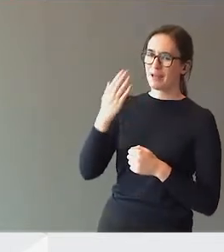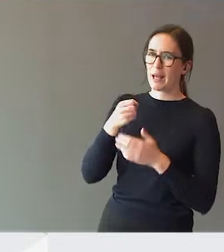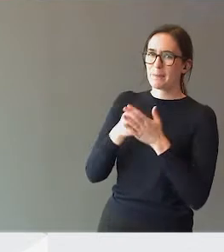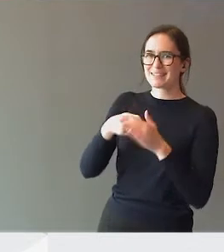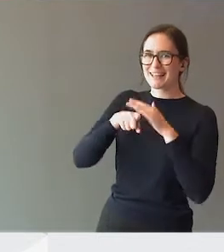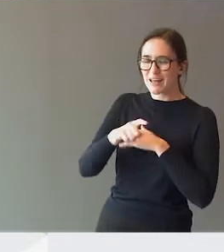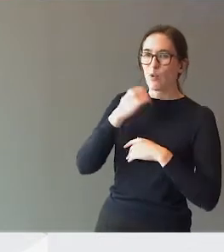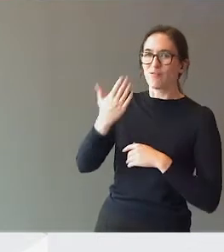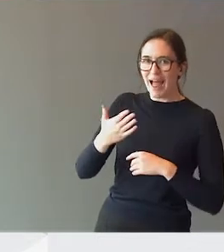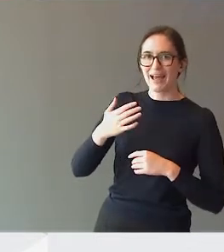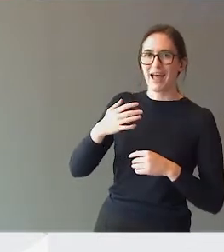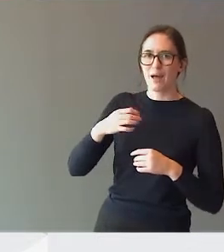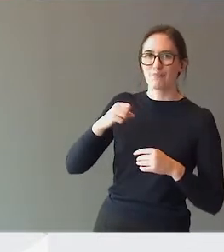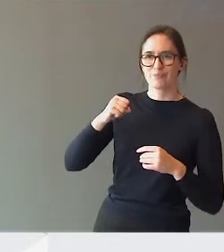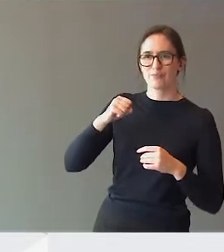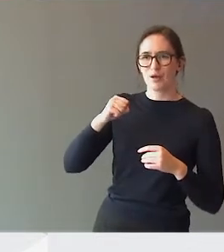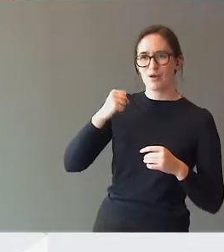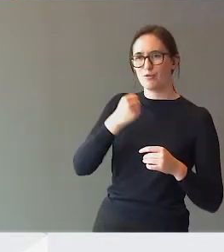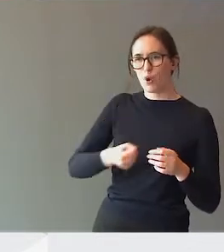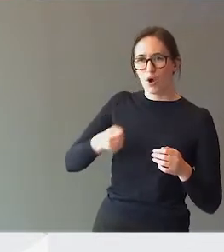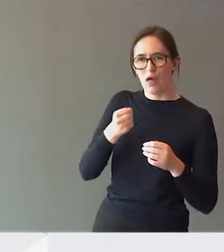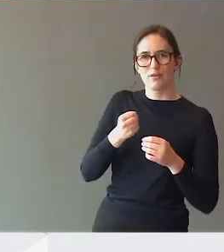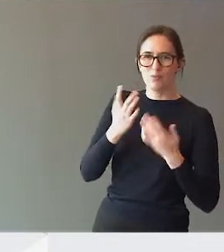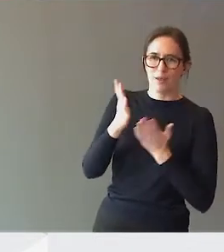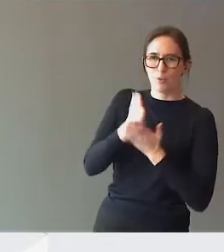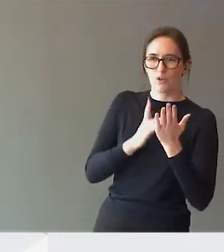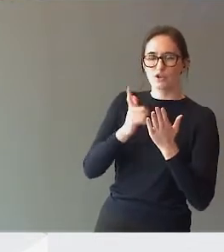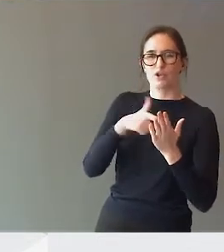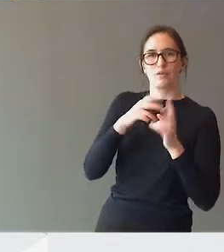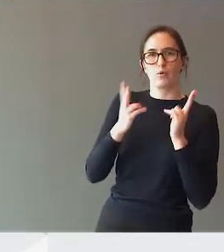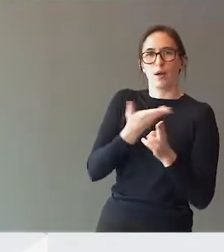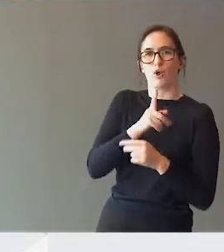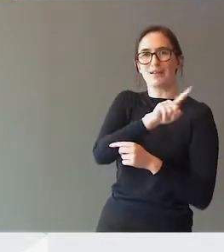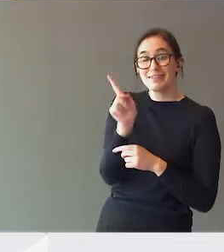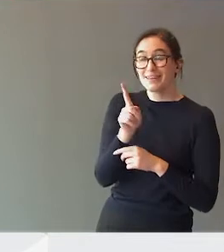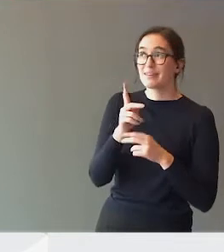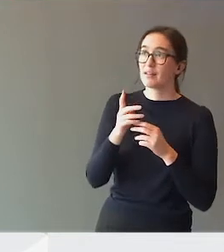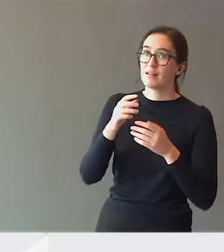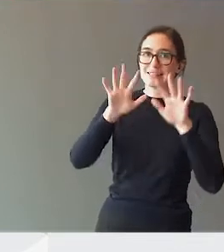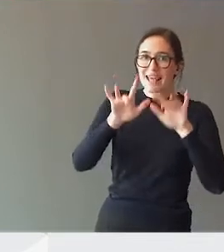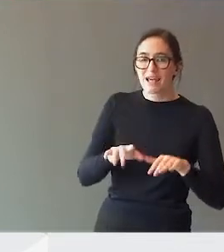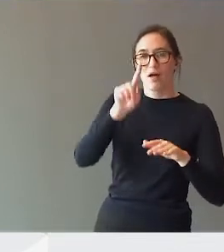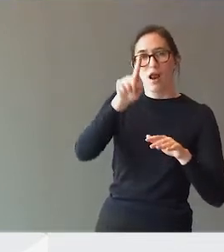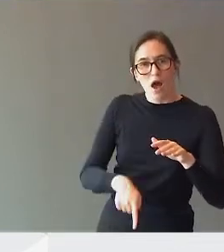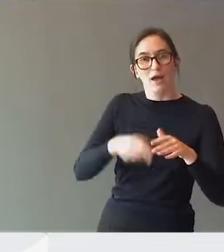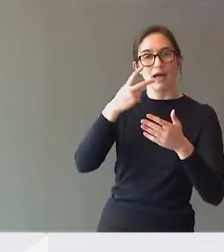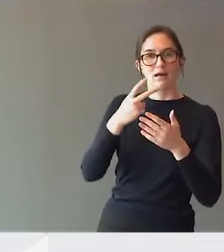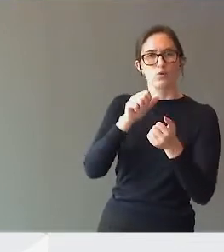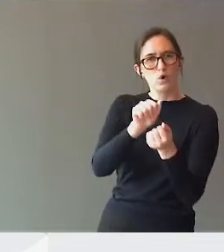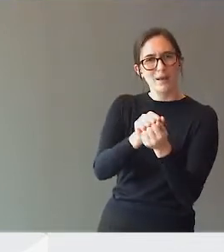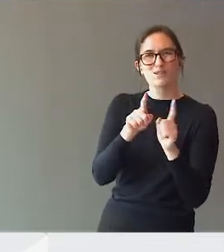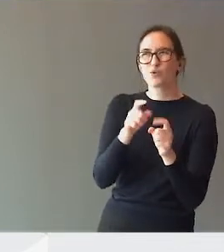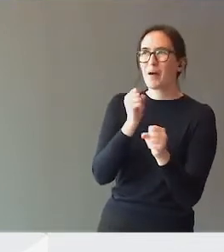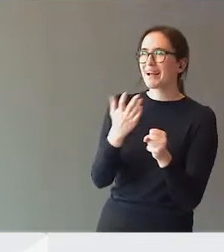fordi vi bruker mye tid, og jeg tror barneombudet sin kritikk av hvordan vi bruker mye tid på å skrive lange dokumenter som egentlig ikke får så stor